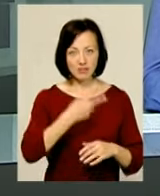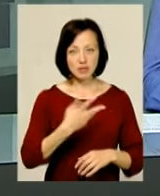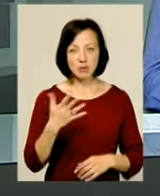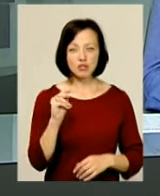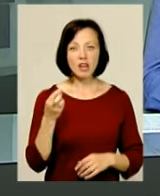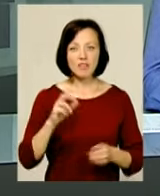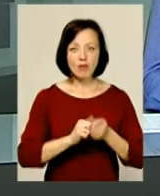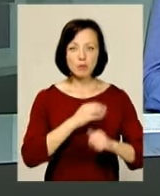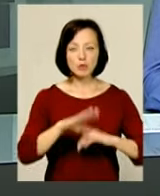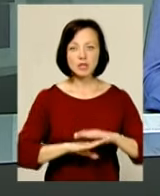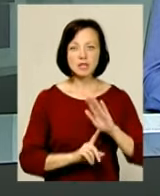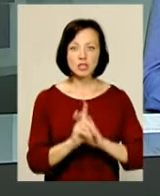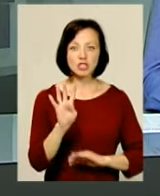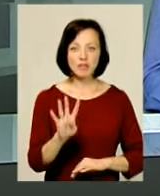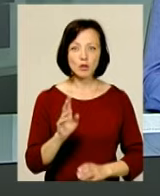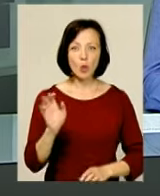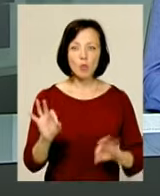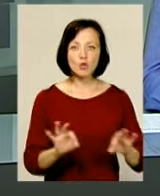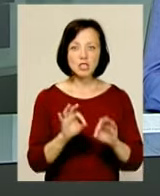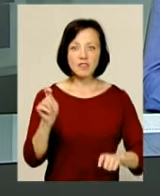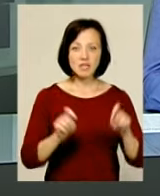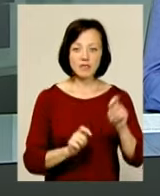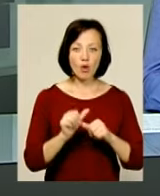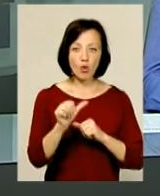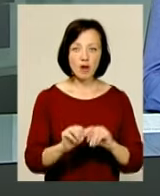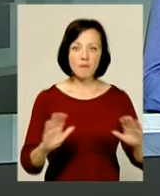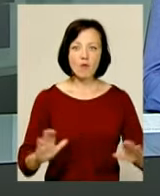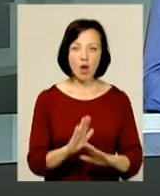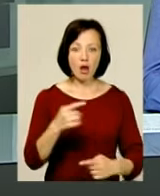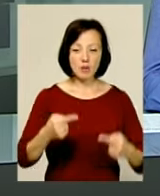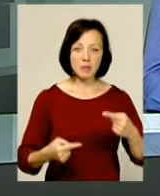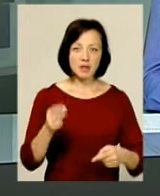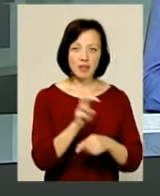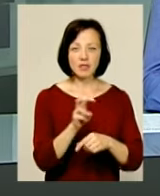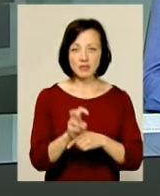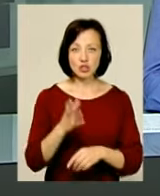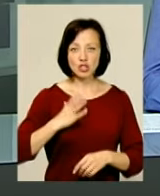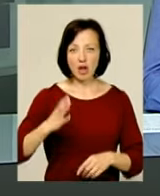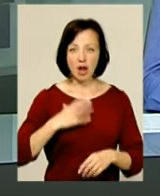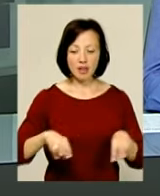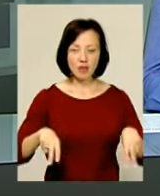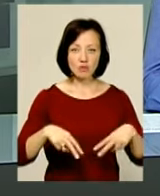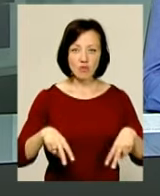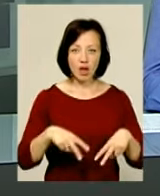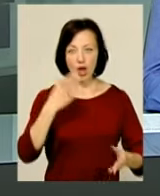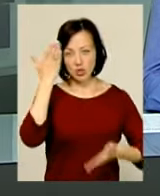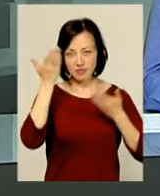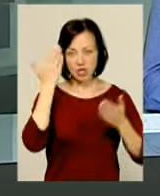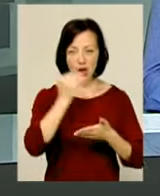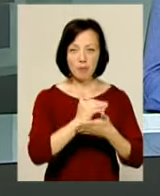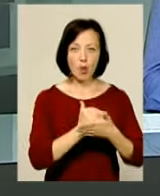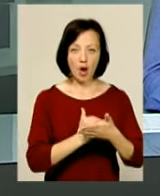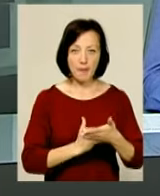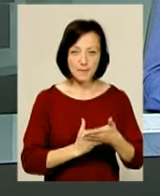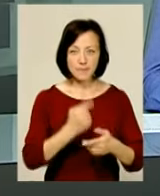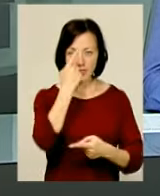-Подільському стартує четвертий музичний фестиваль. Окрім вокальної битви, навіть відвідувачі фесту чекають танцювальна і розважальна програми,